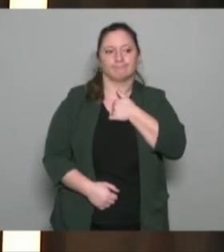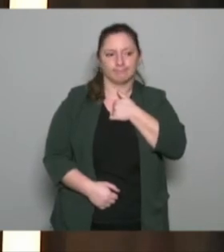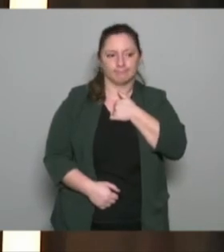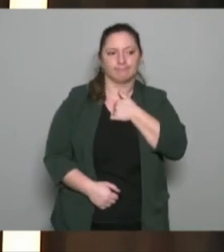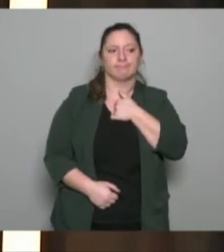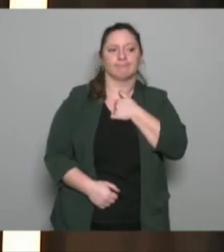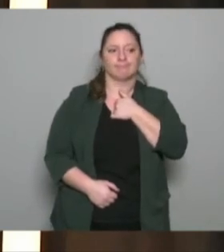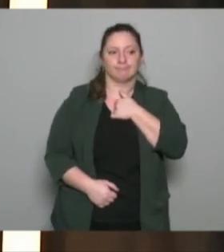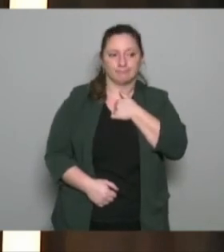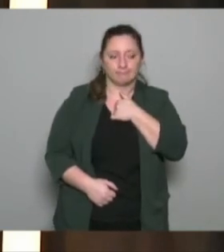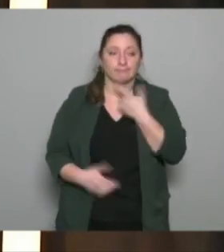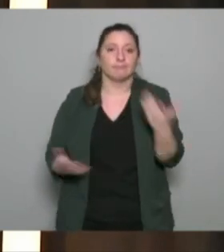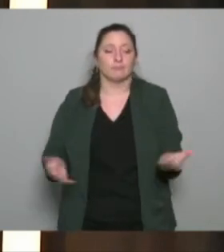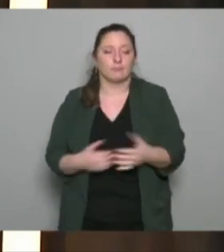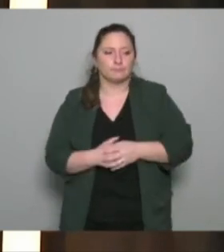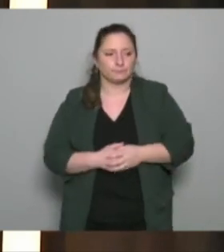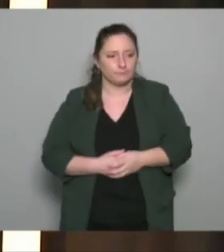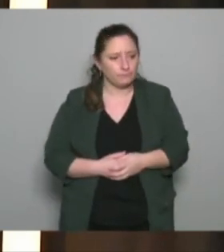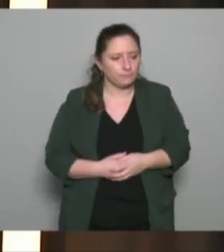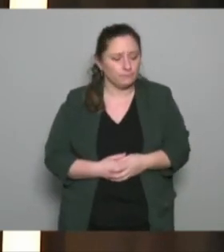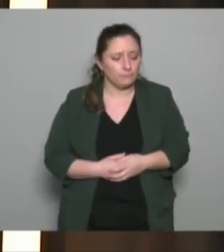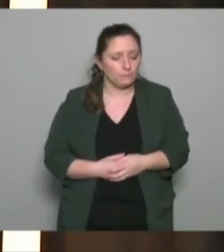pour ce qui est de l'intention initiale